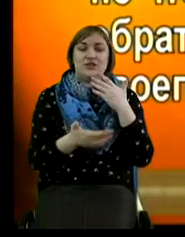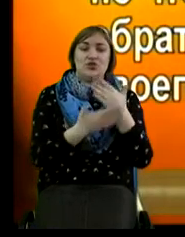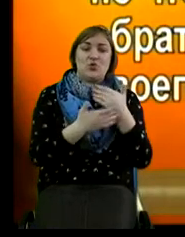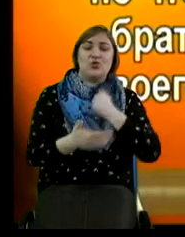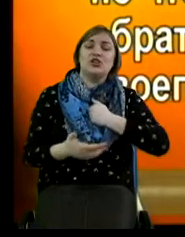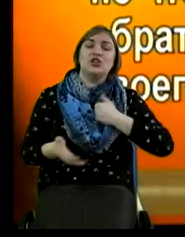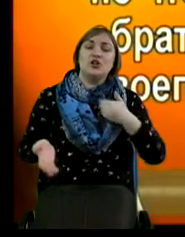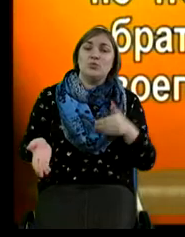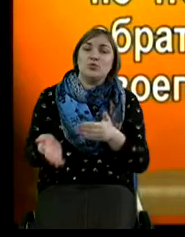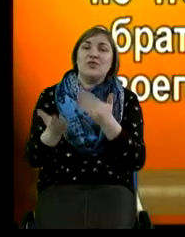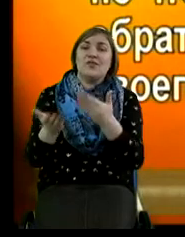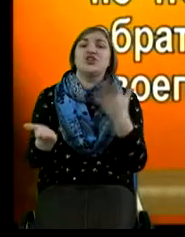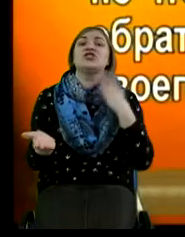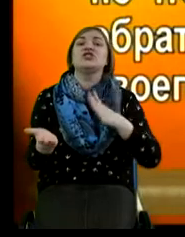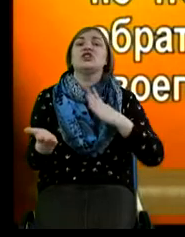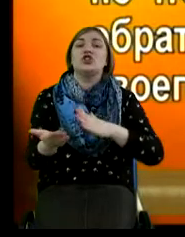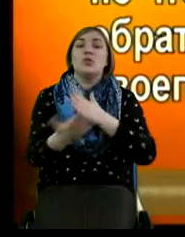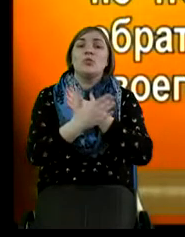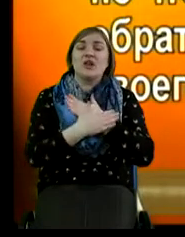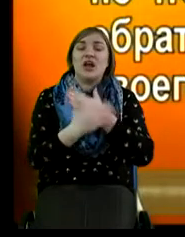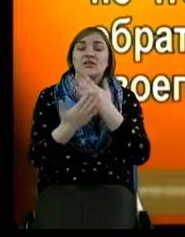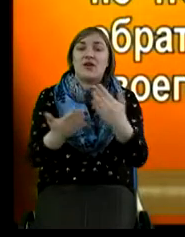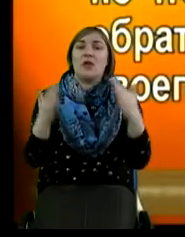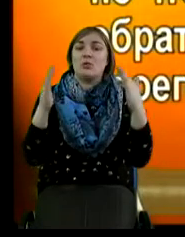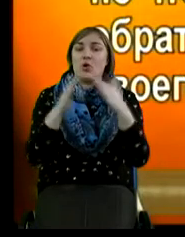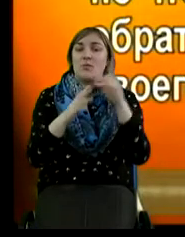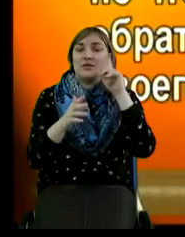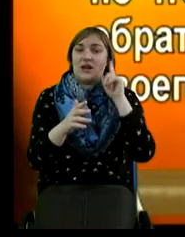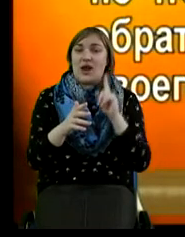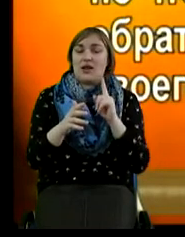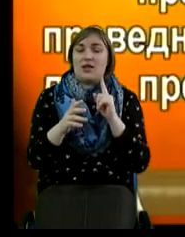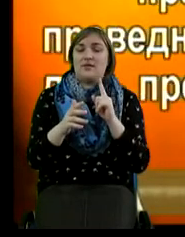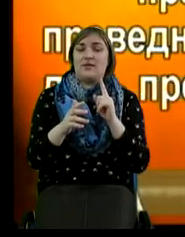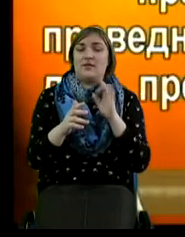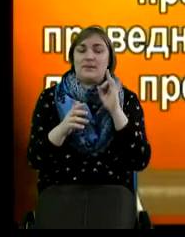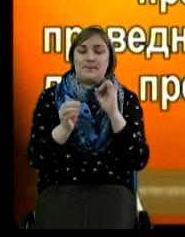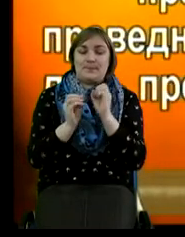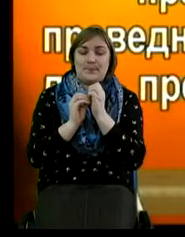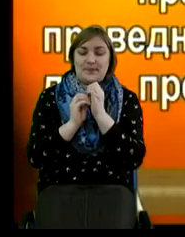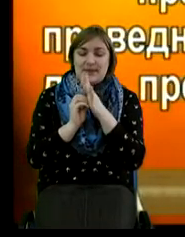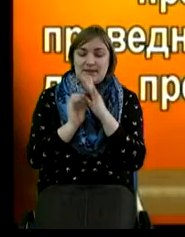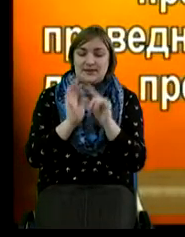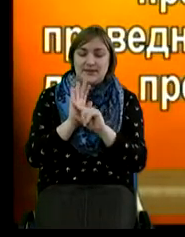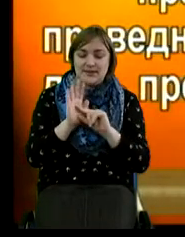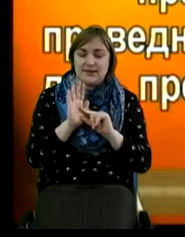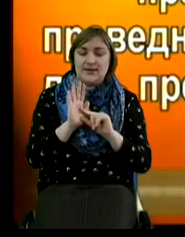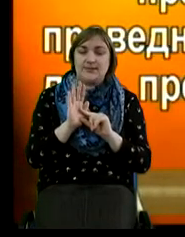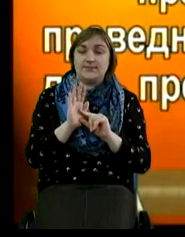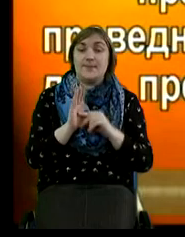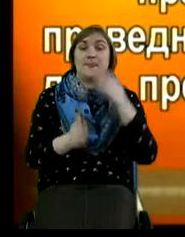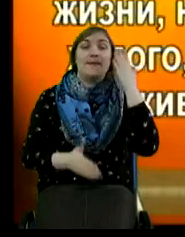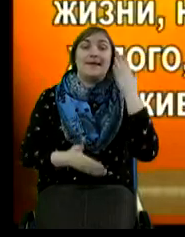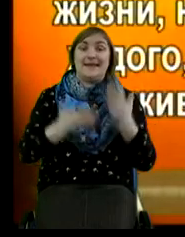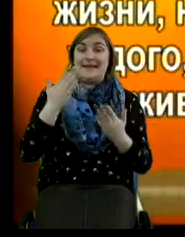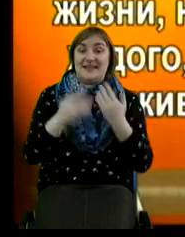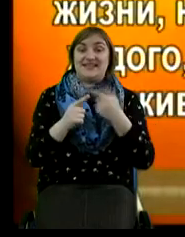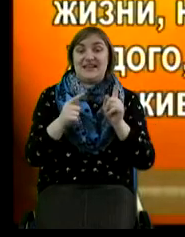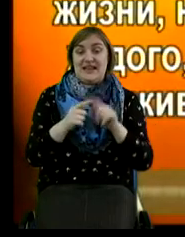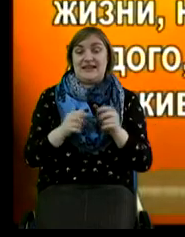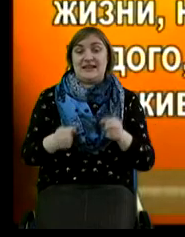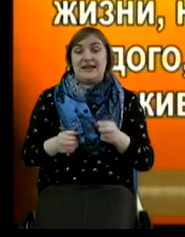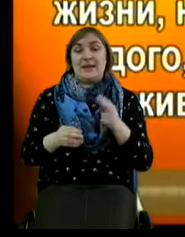путей ваших, для чего умирать вам дом Израилев». И 15 стих. «Если этот